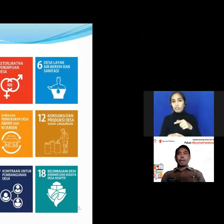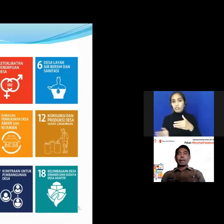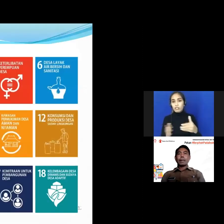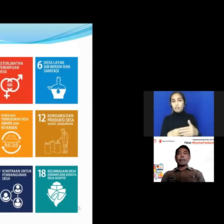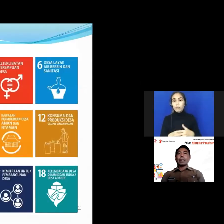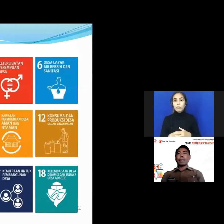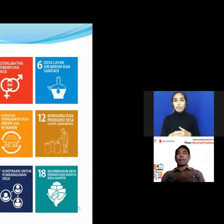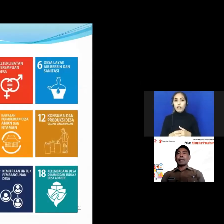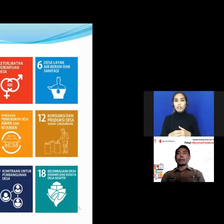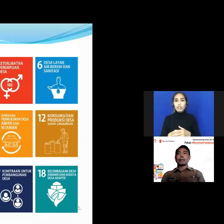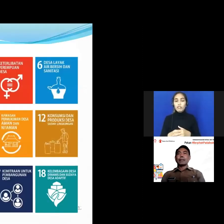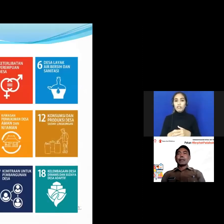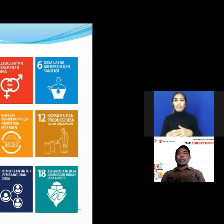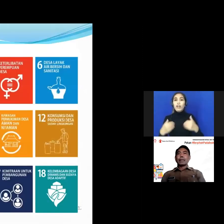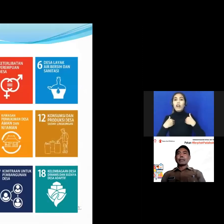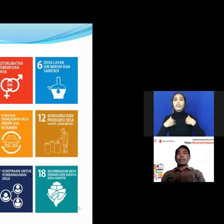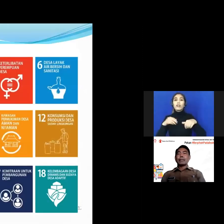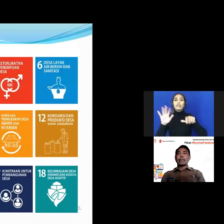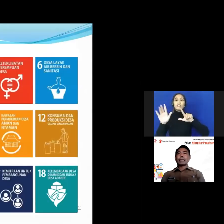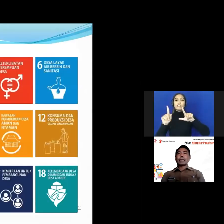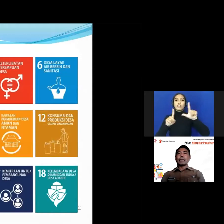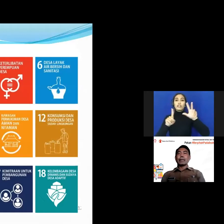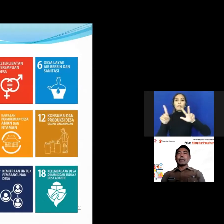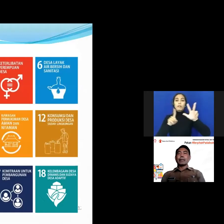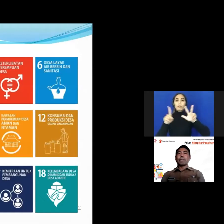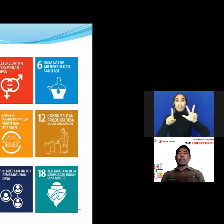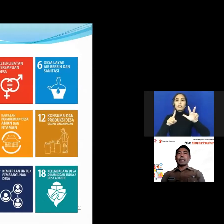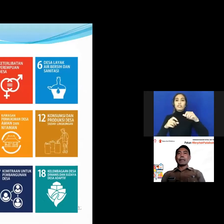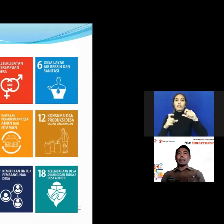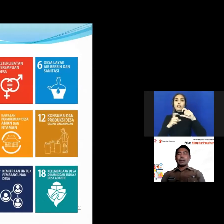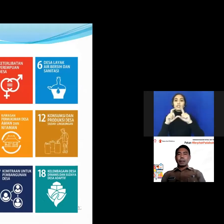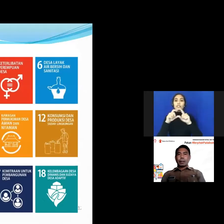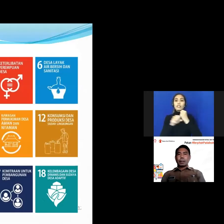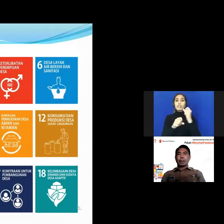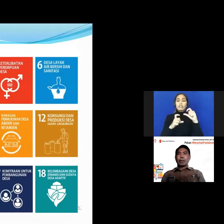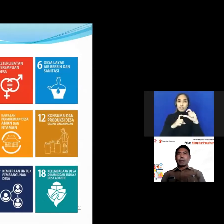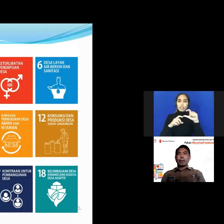nah ini ada 18 SDGs desa yang ingin dicapai dari